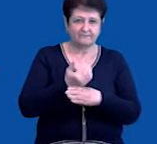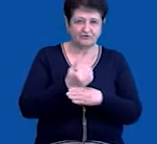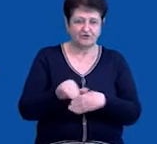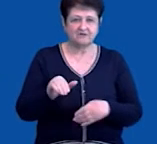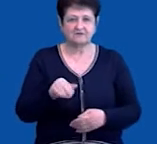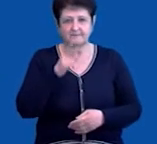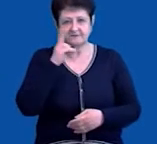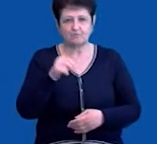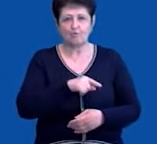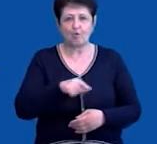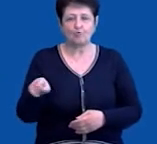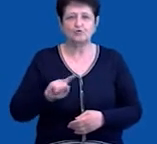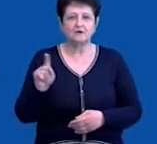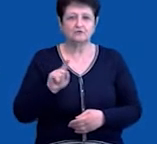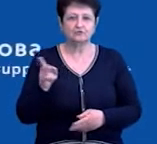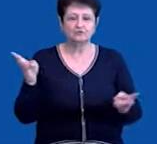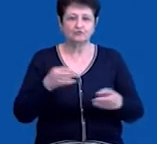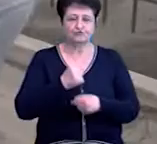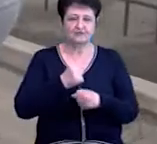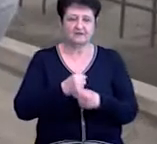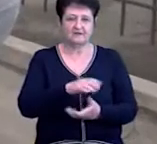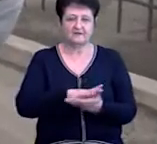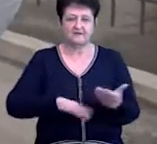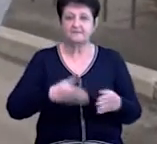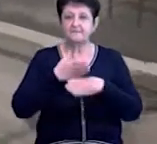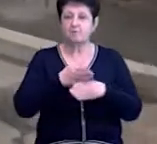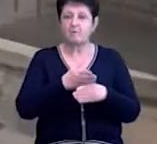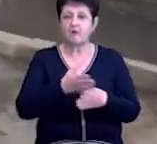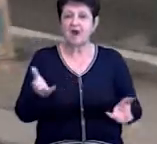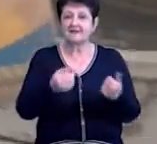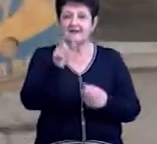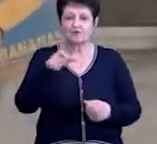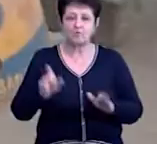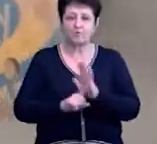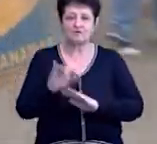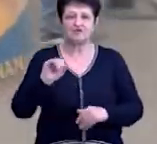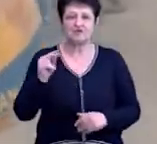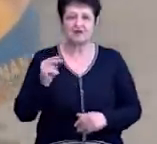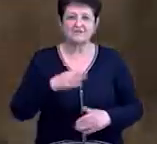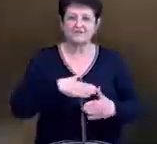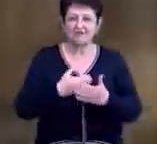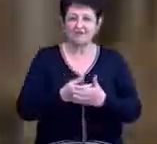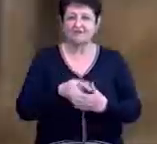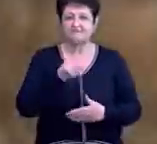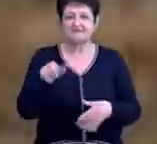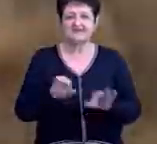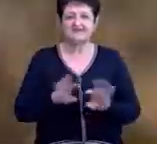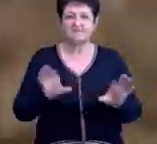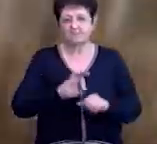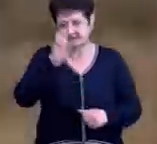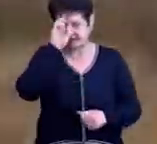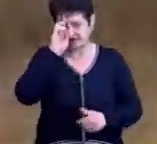подивимо вже по ходу дійсни, що треба робити далі. Допомагати рятувальникам почали й чернігівські волонтери. За інформацією